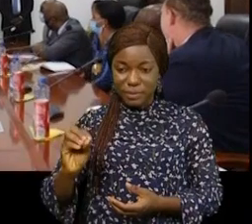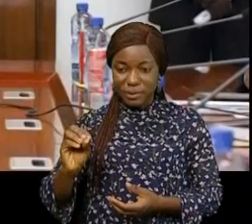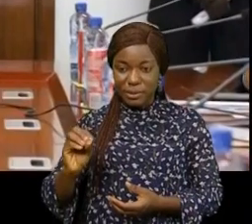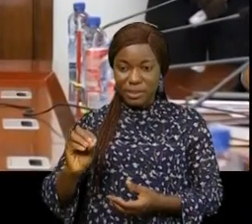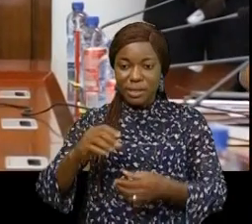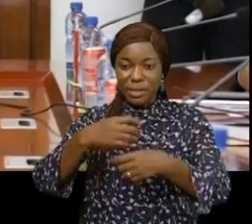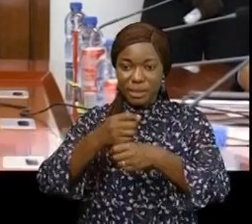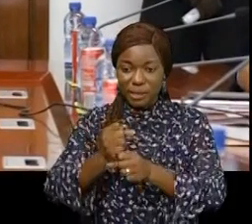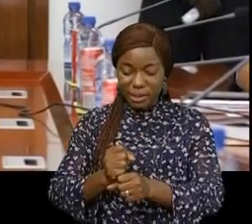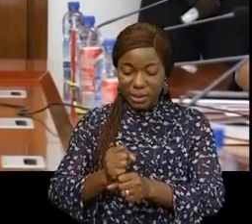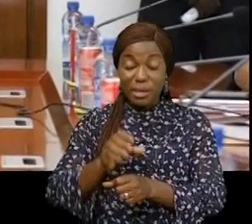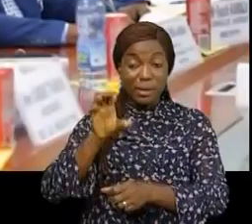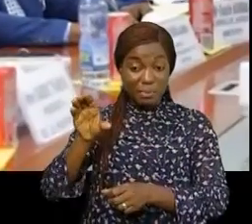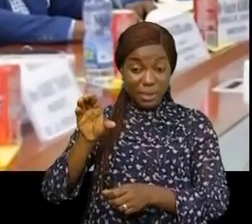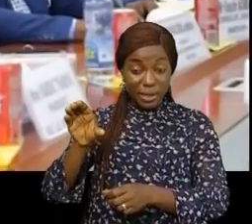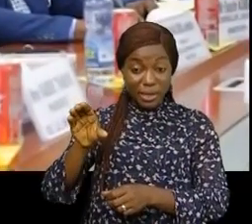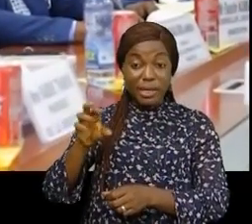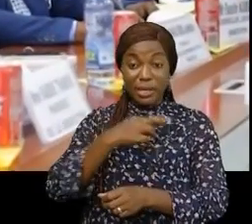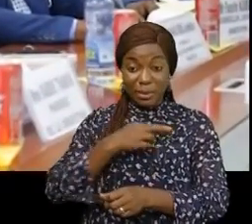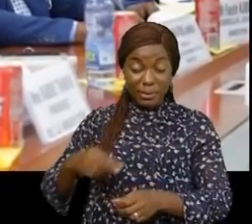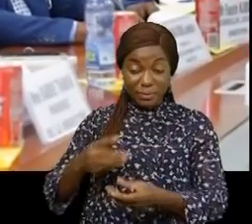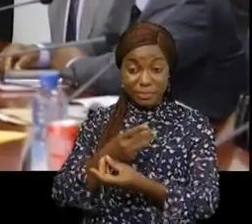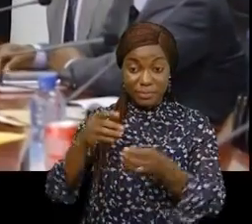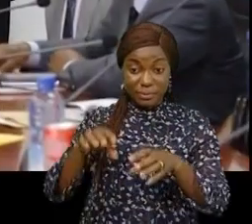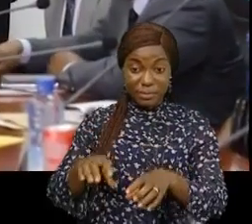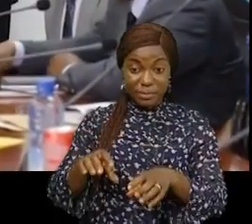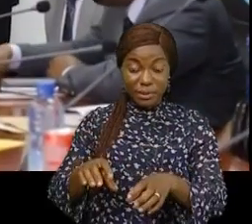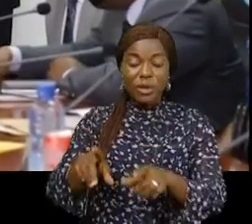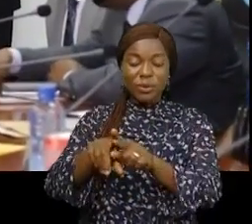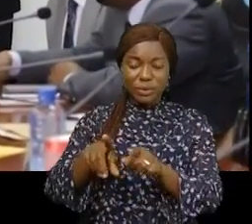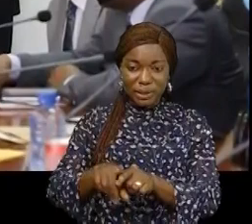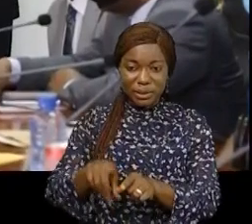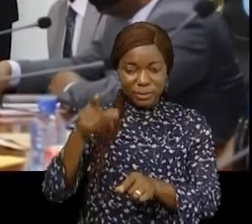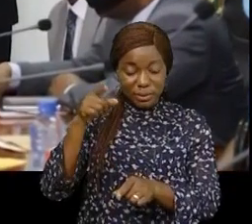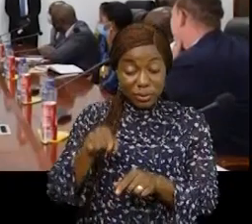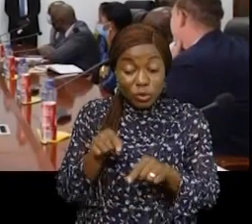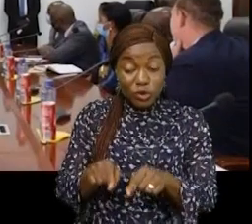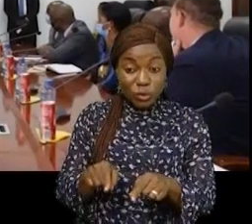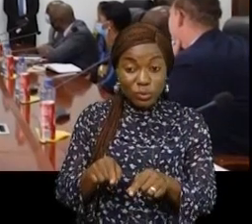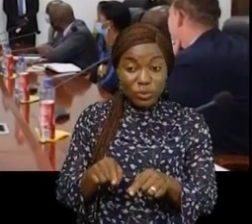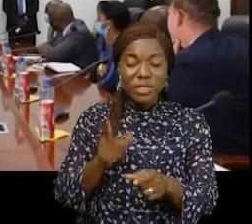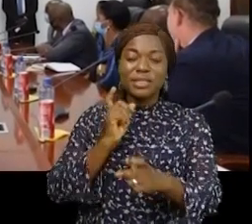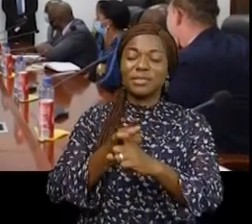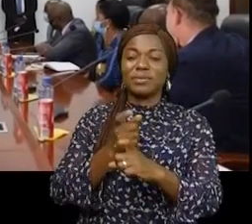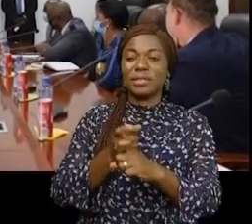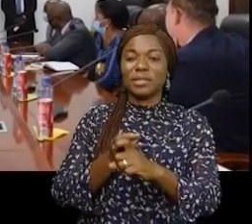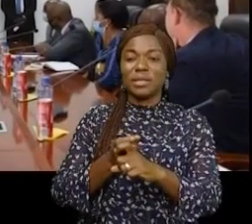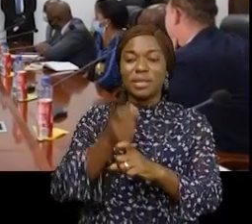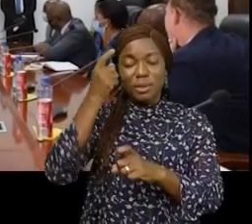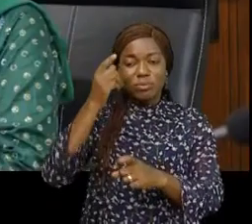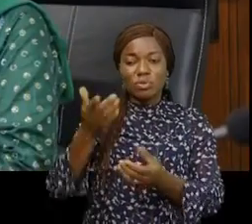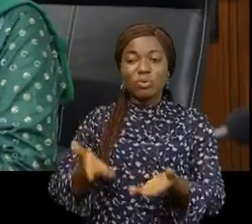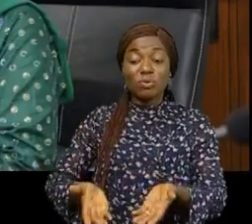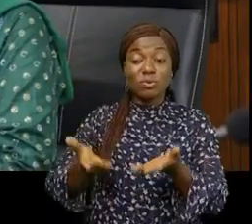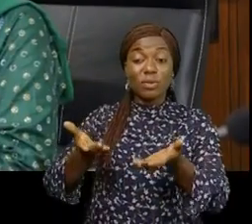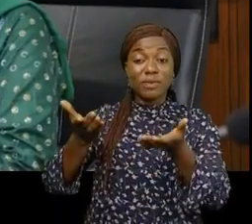la seule banque qui possède la République démocratique du Congo est un canard boiteux à ce jour. Il faut des gros moyens pour la remettre